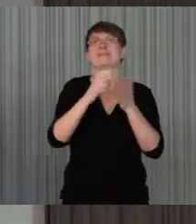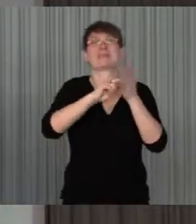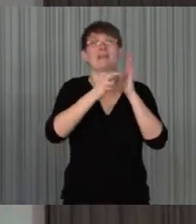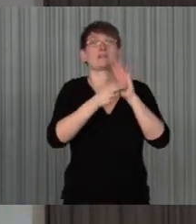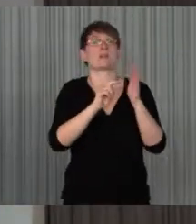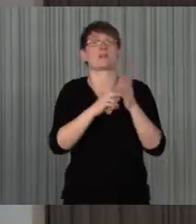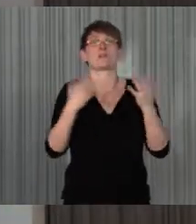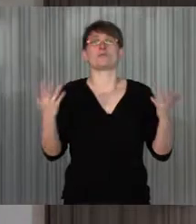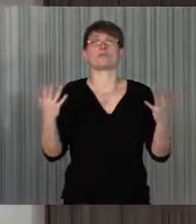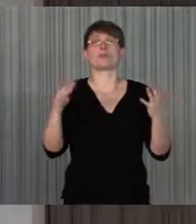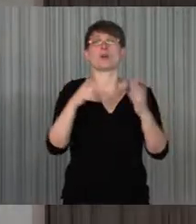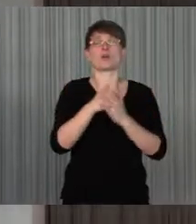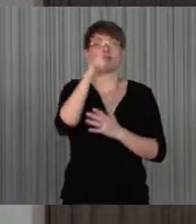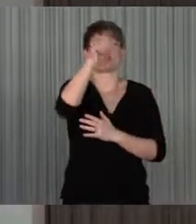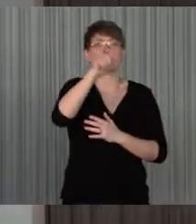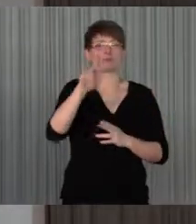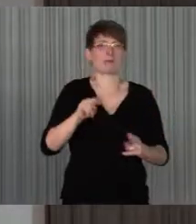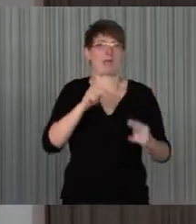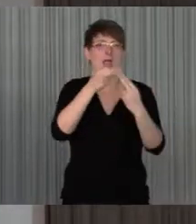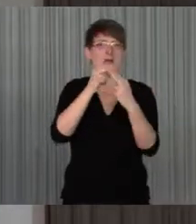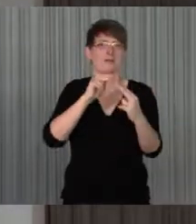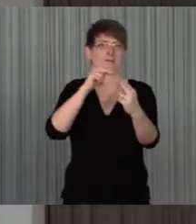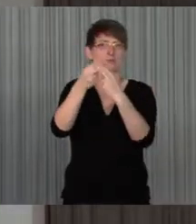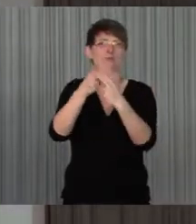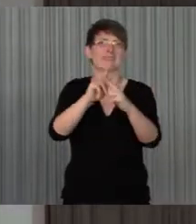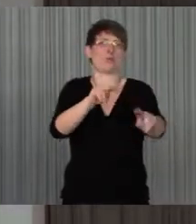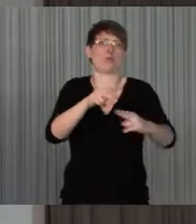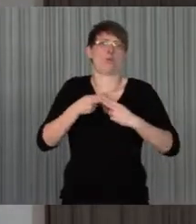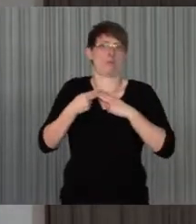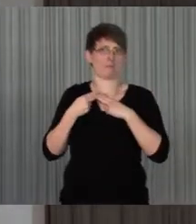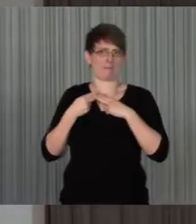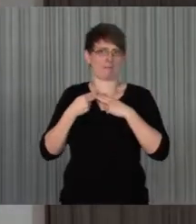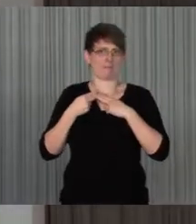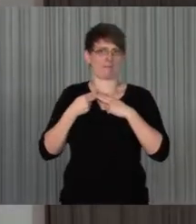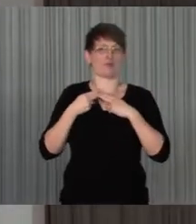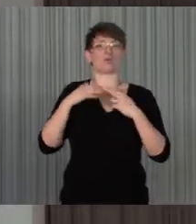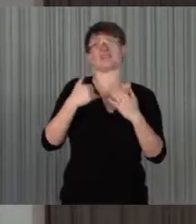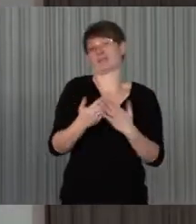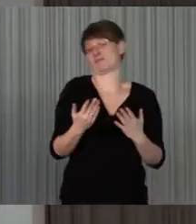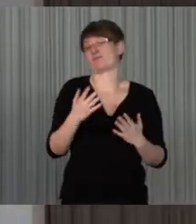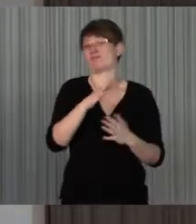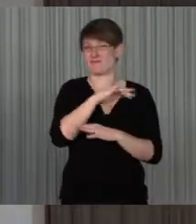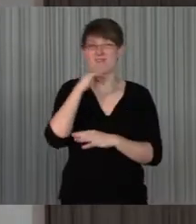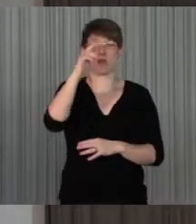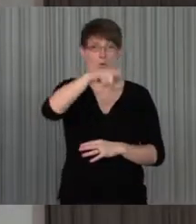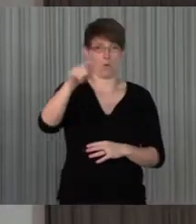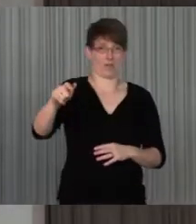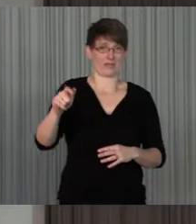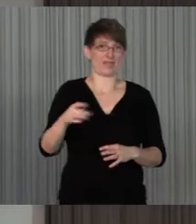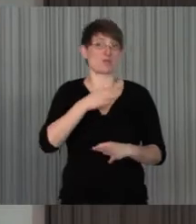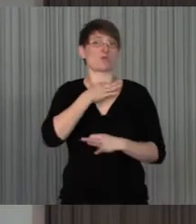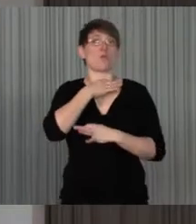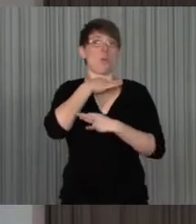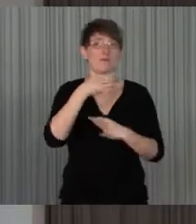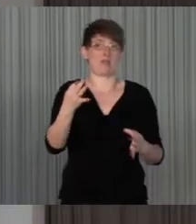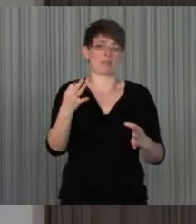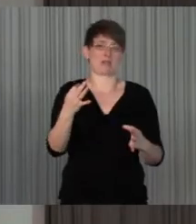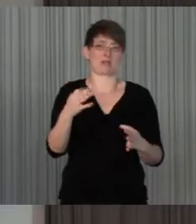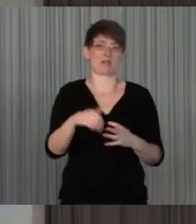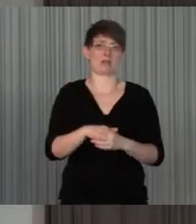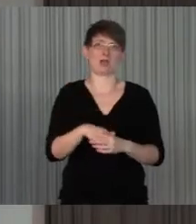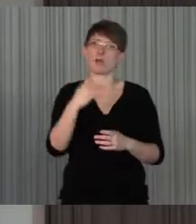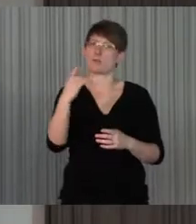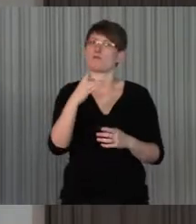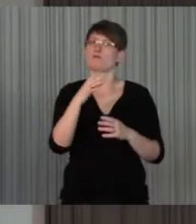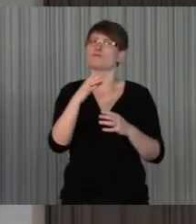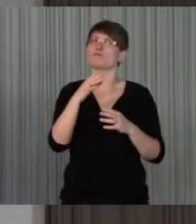auch sich den Menschen anpassen und nicht umgekehrt werden. Das ist eben für viele eine Notwendigkeit für alle, aber denke ich mal, tatsächlich auch